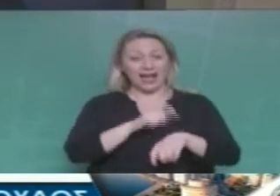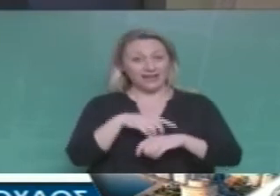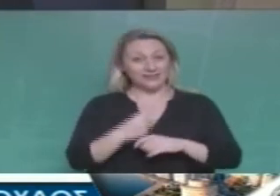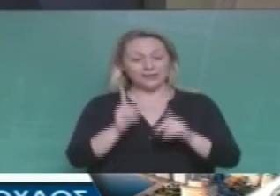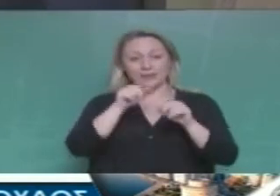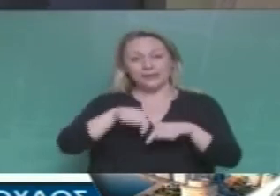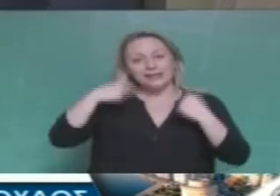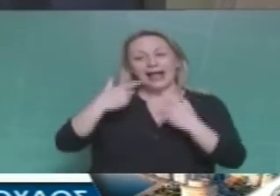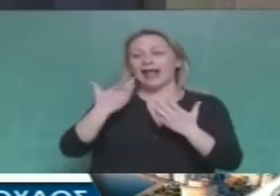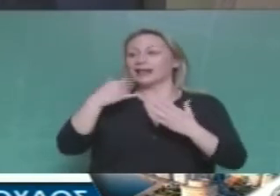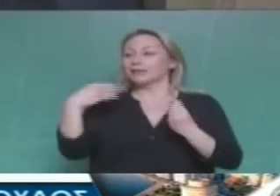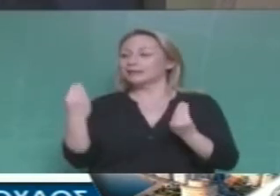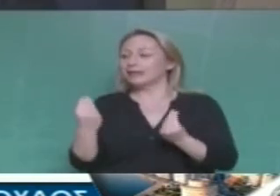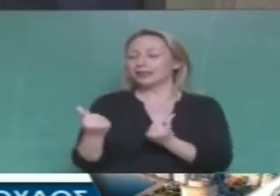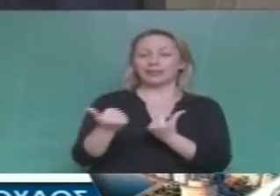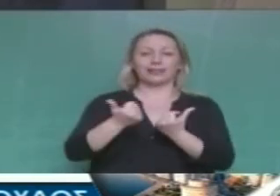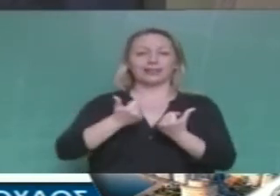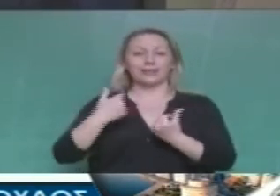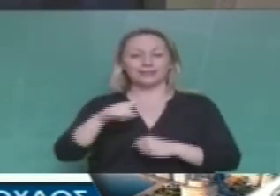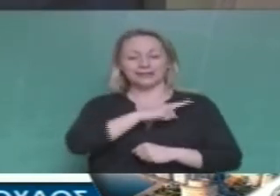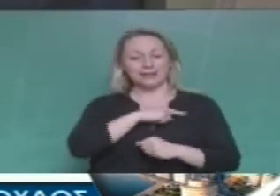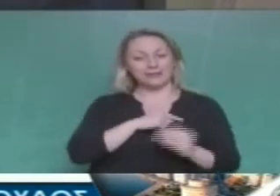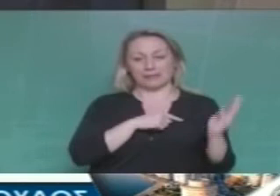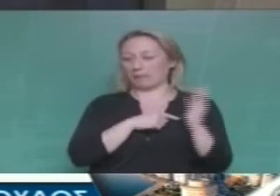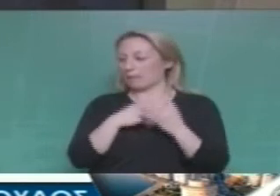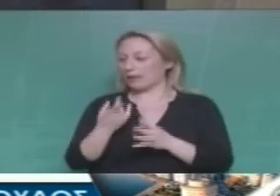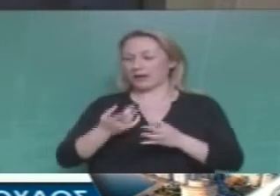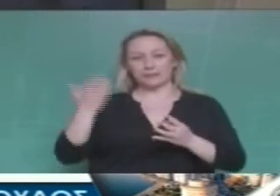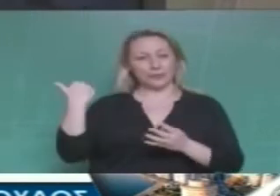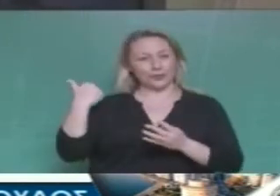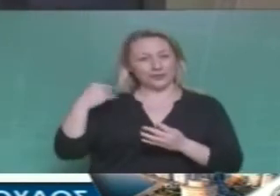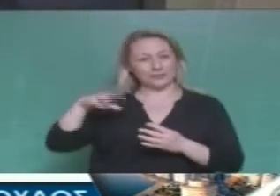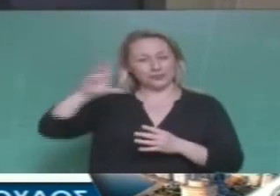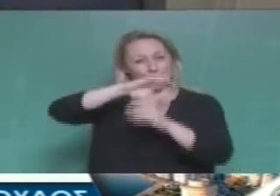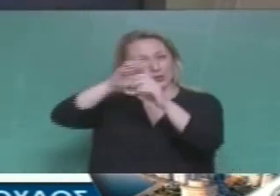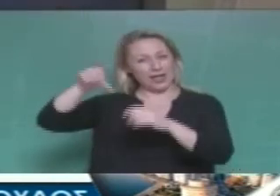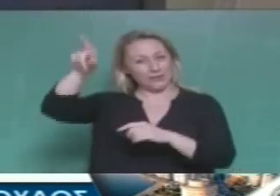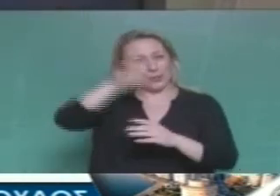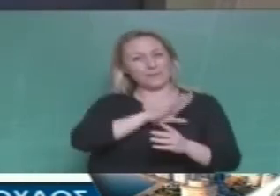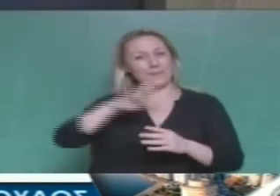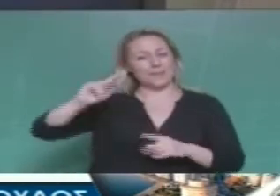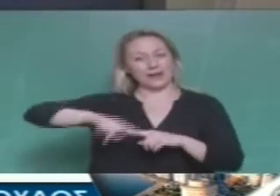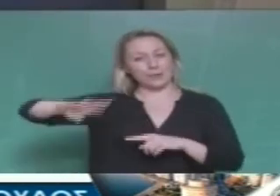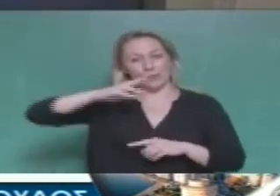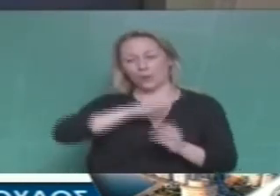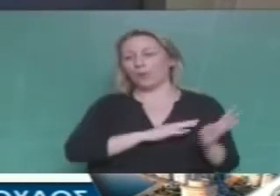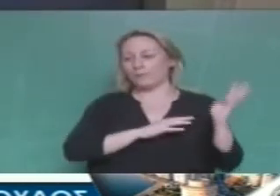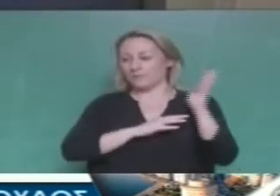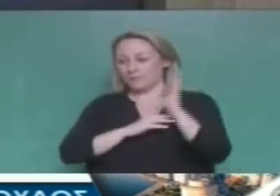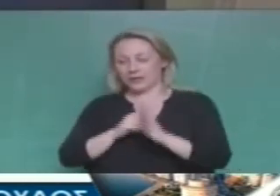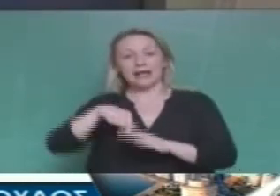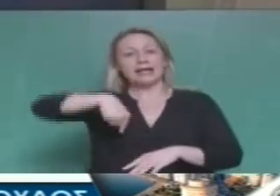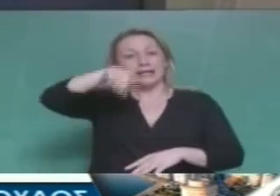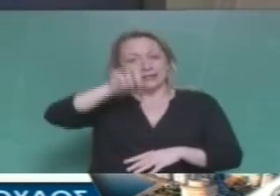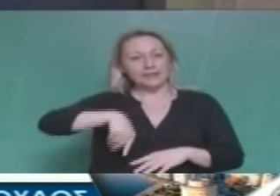τα χαμόγγελα και τα γλυκόλογα των επικιαφαλής Ευρωπαϊκής Ένωσης προχθές με τον Μισοτάκη στον Εύρο την ίδια μέρα η Γερμανική